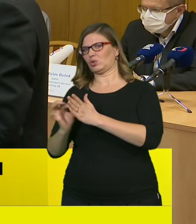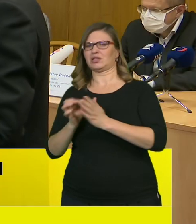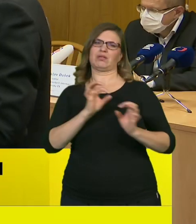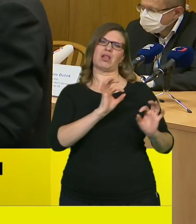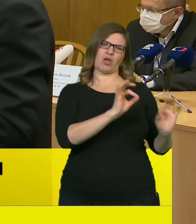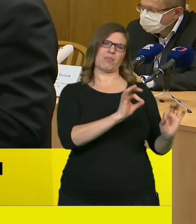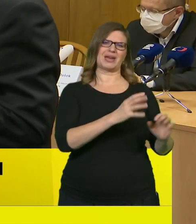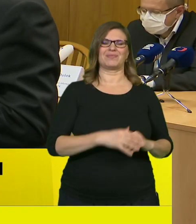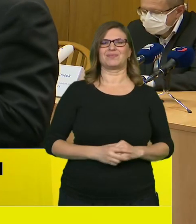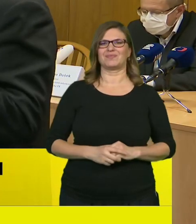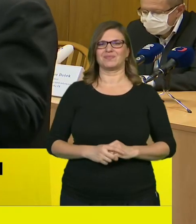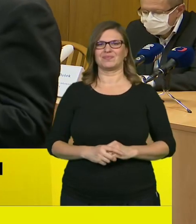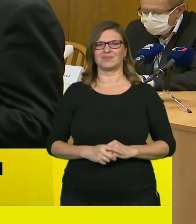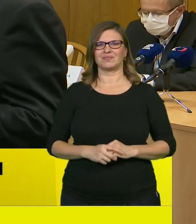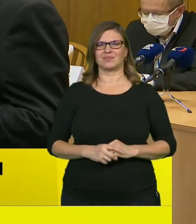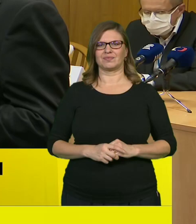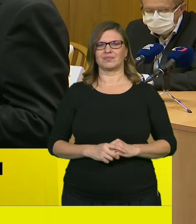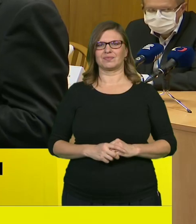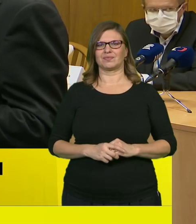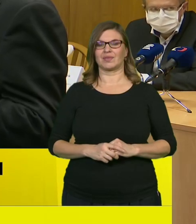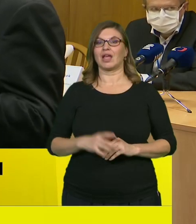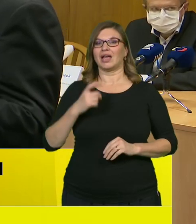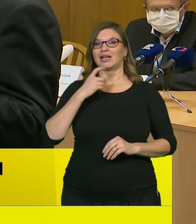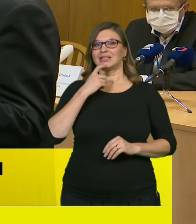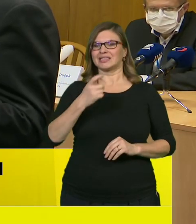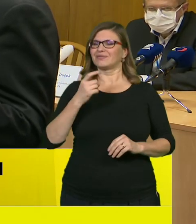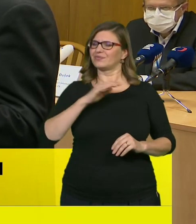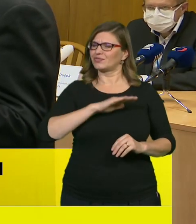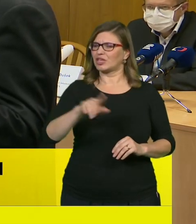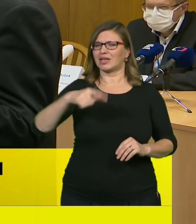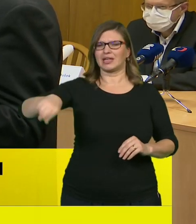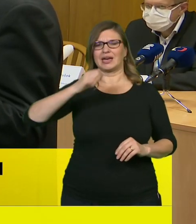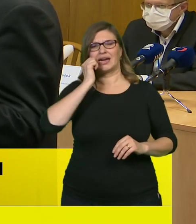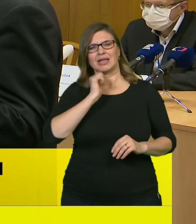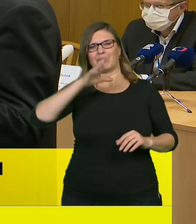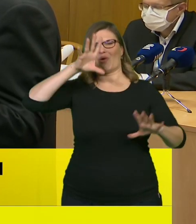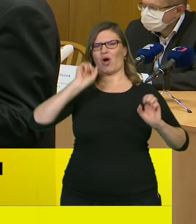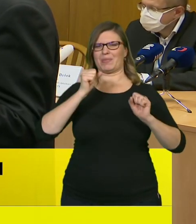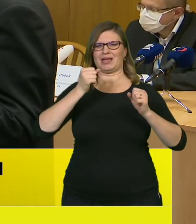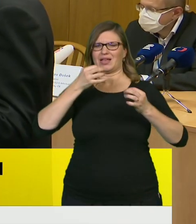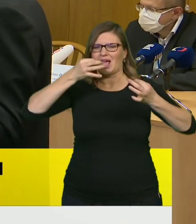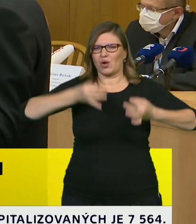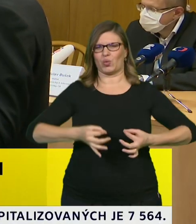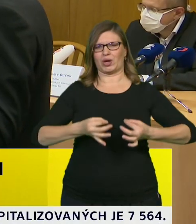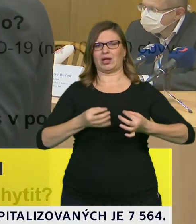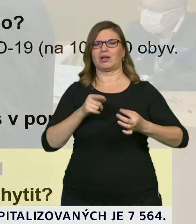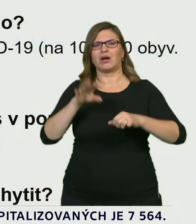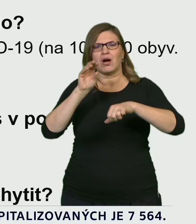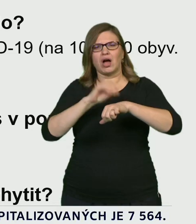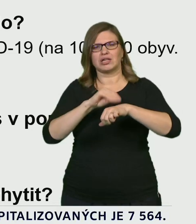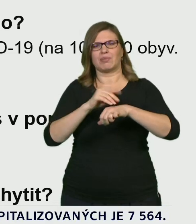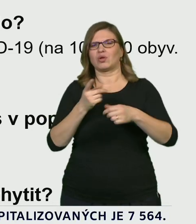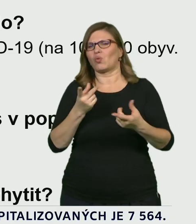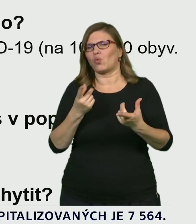Ve směze úplně jednoduše všem přiblížit, co to vlastně počítáme, jak je ten index vyvinut, je